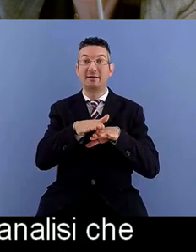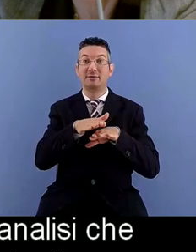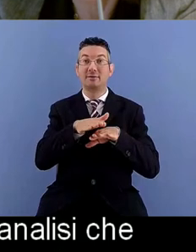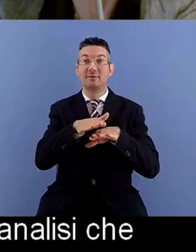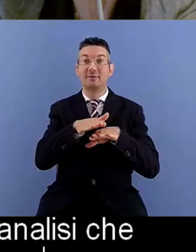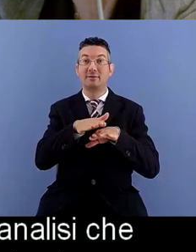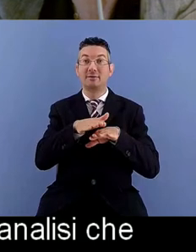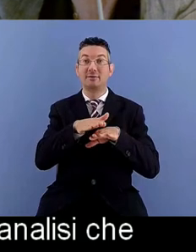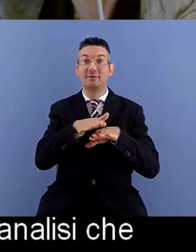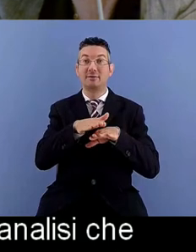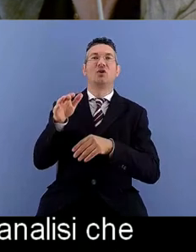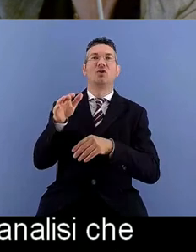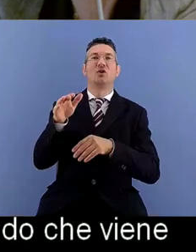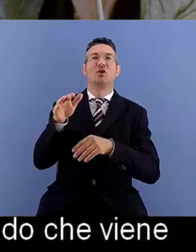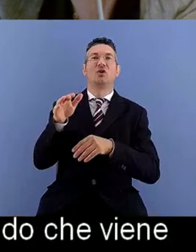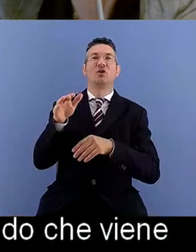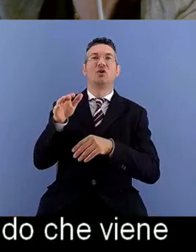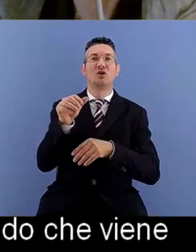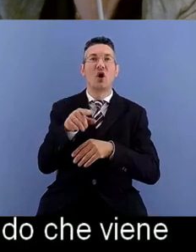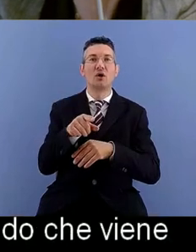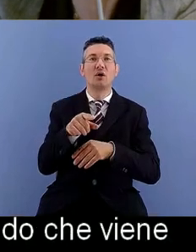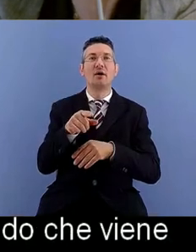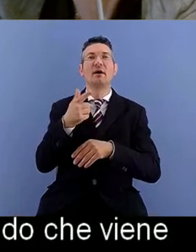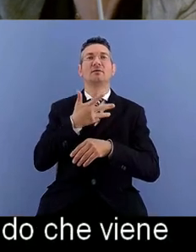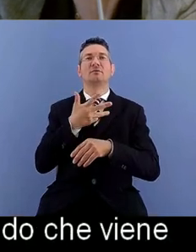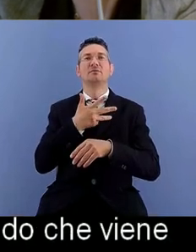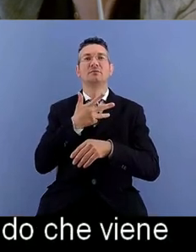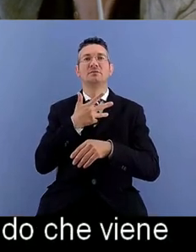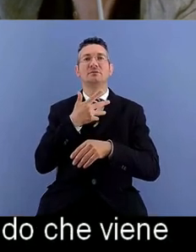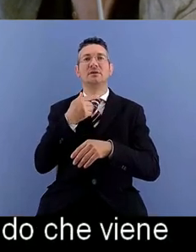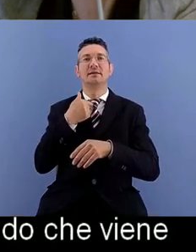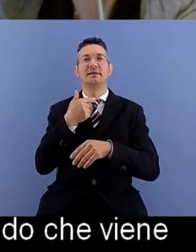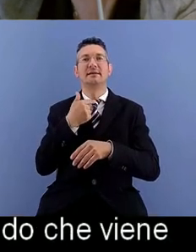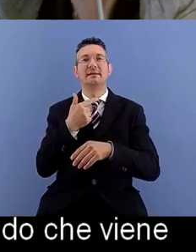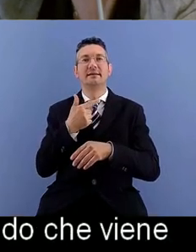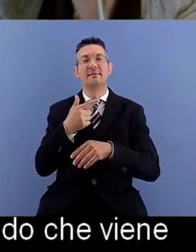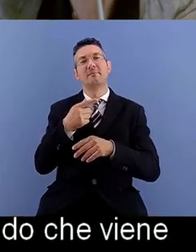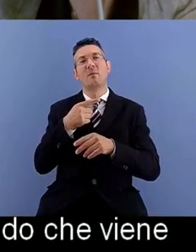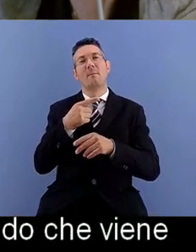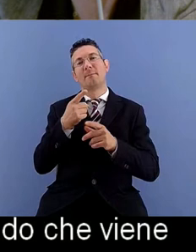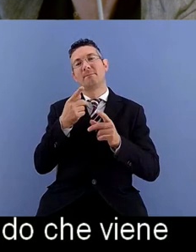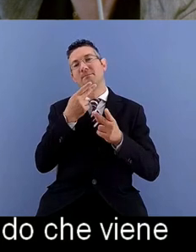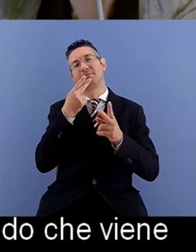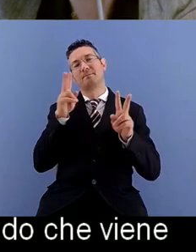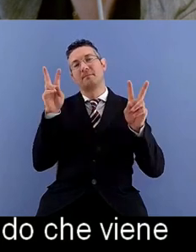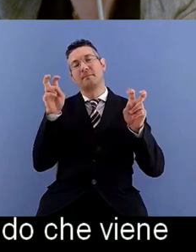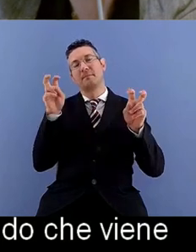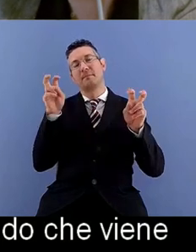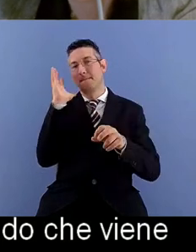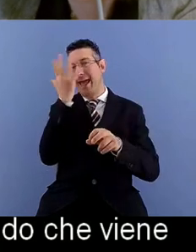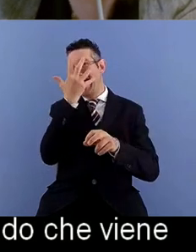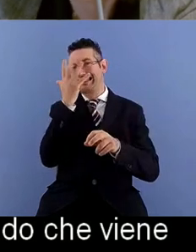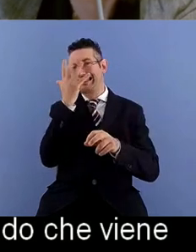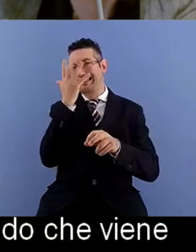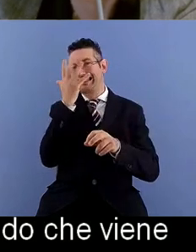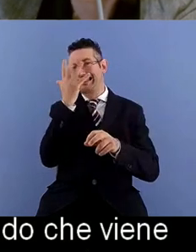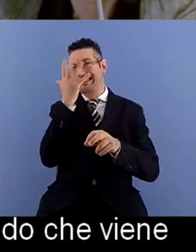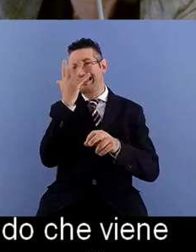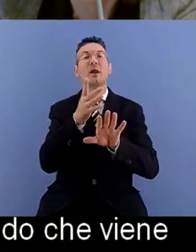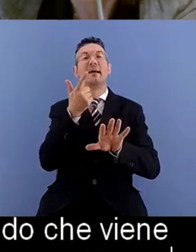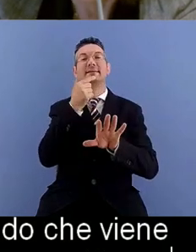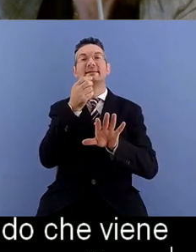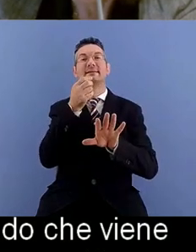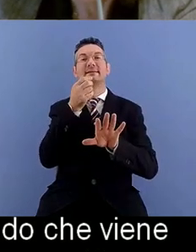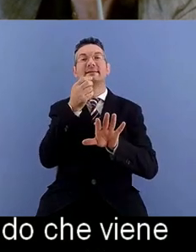metodo delle mascherature ossia maschere un contenuto per verificare cosa delle altre informazioni negli altri